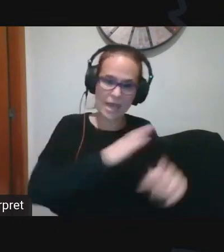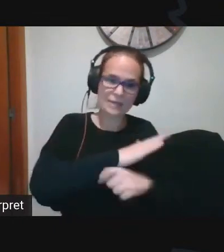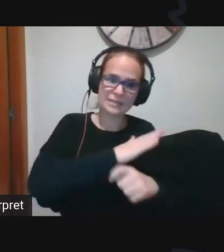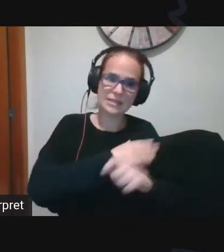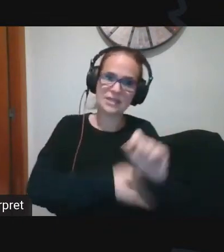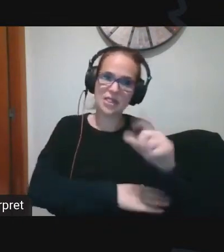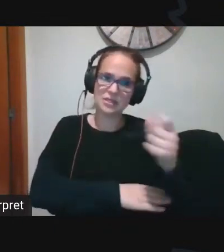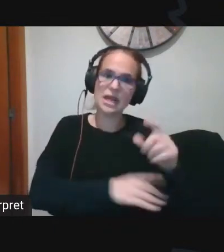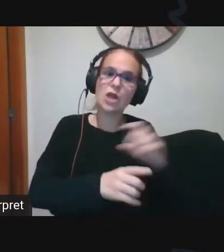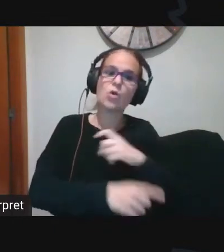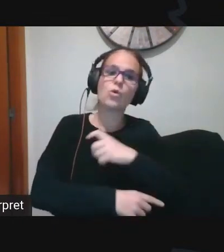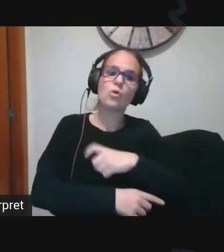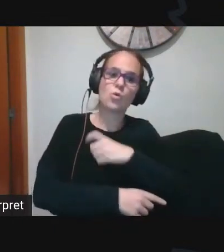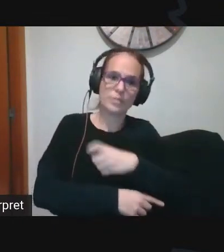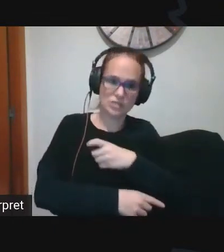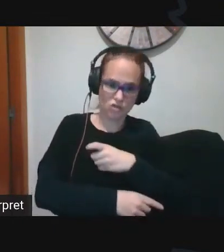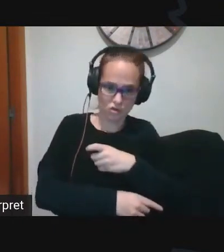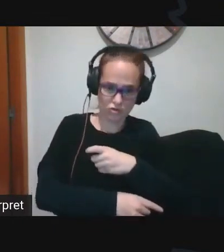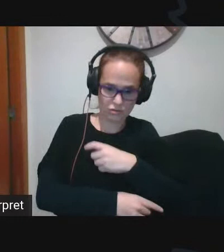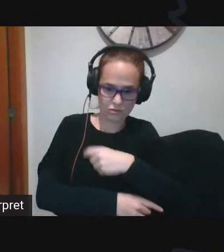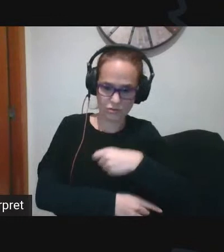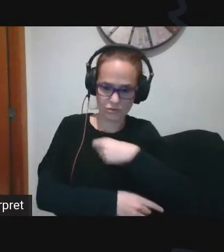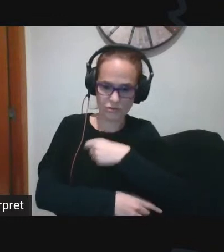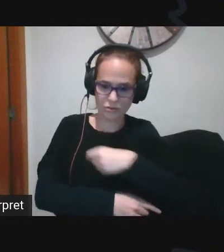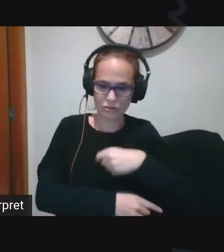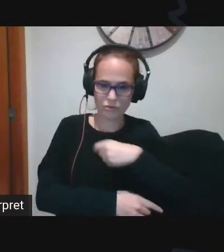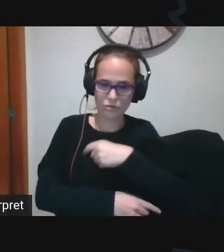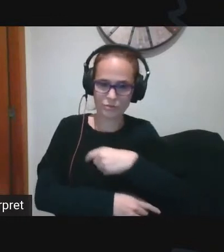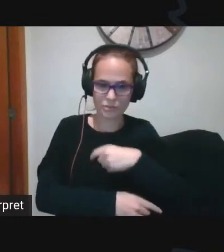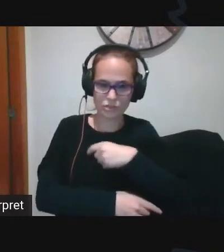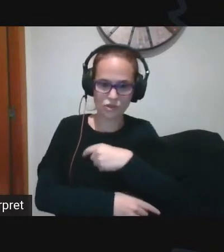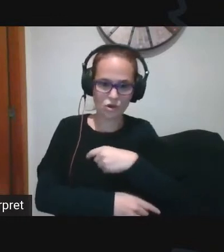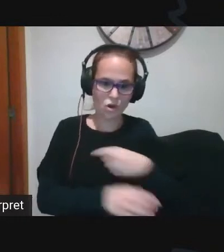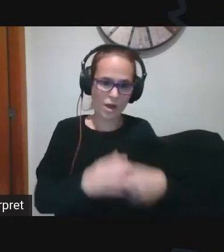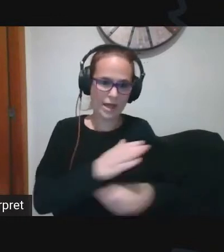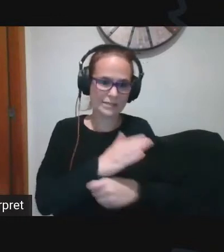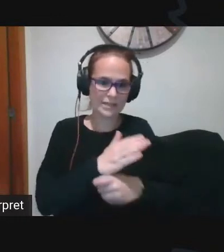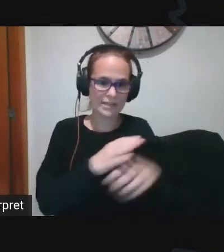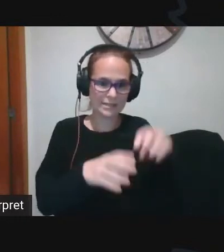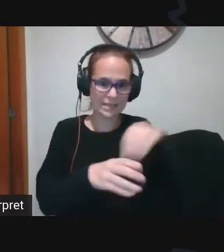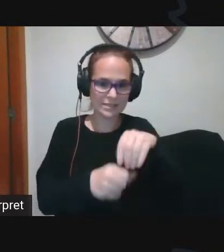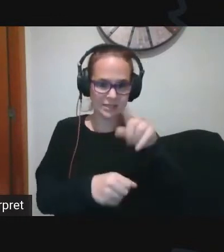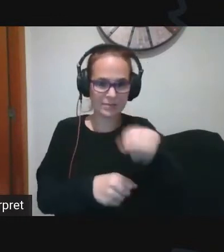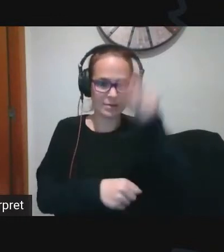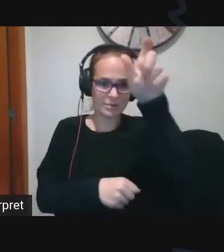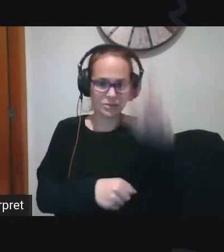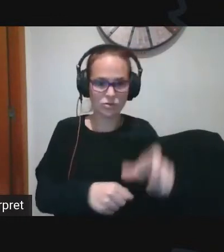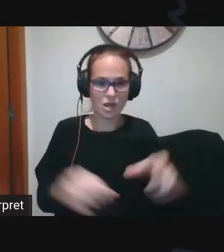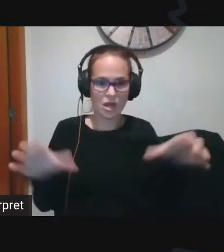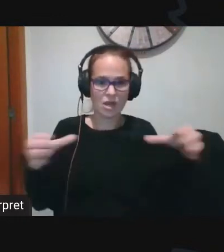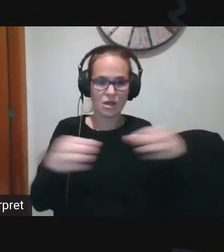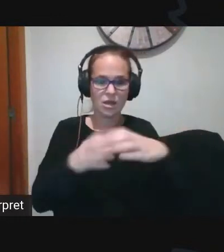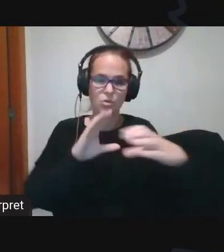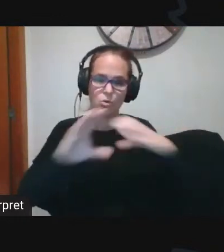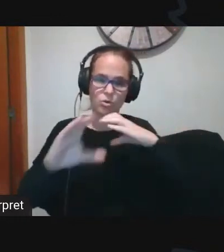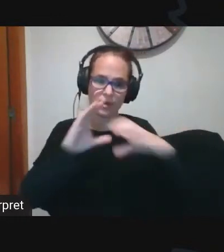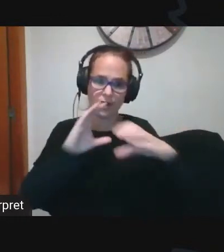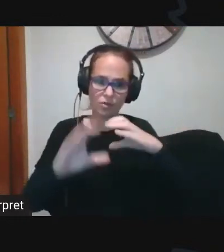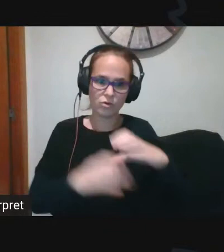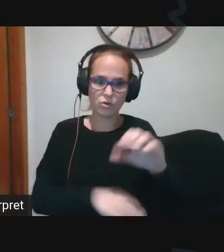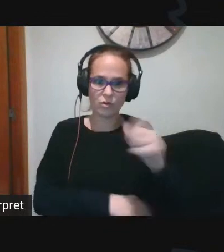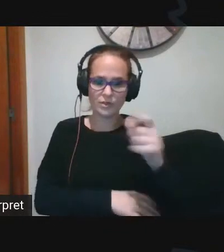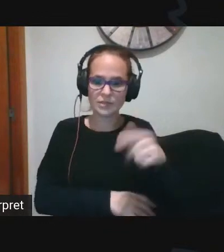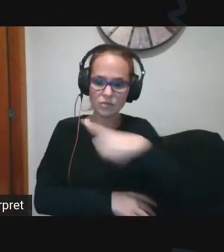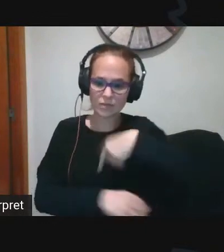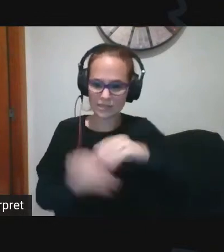comissió de la comissió estratègica i del coordinador digital estem elaborant-los en